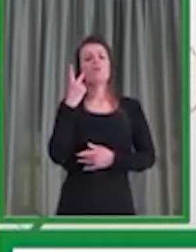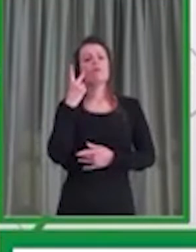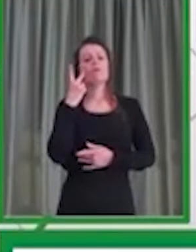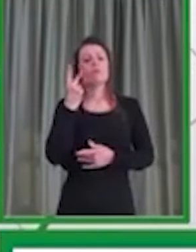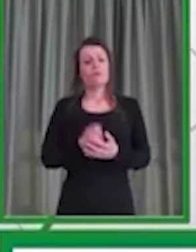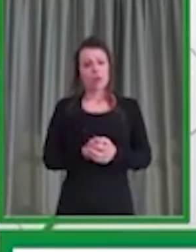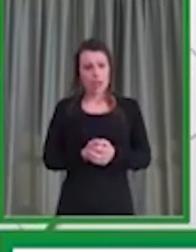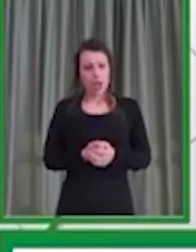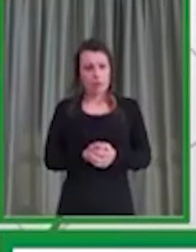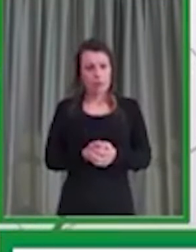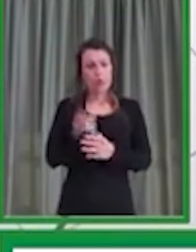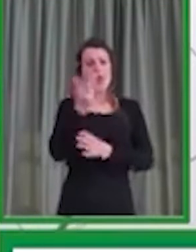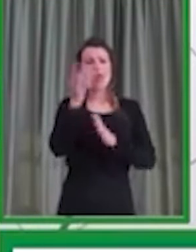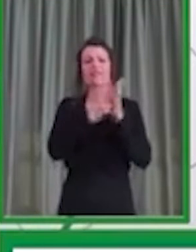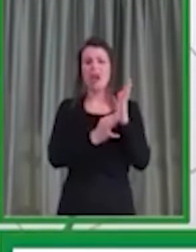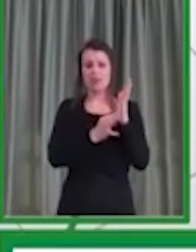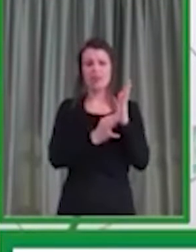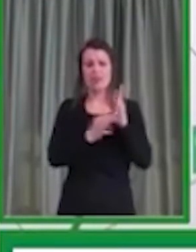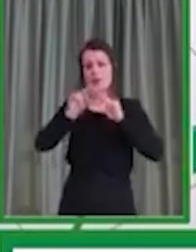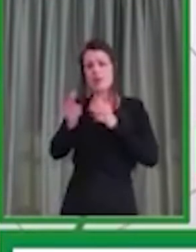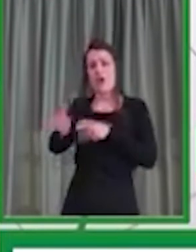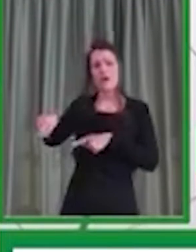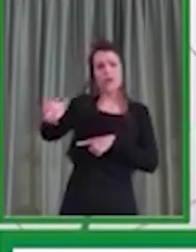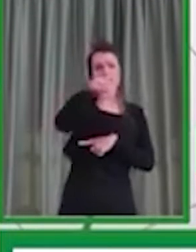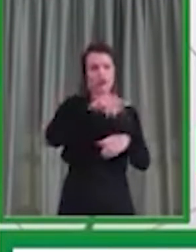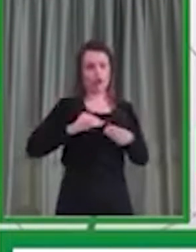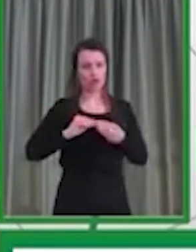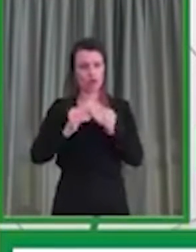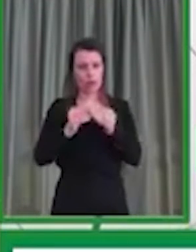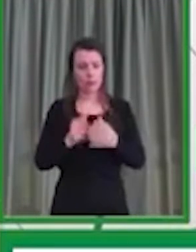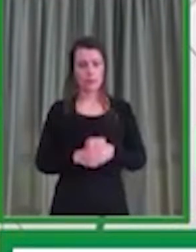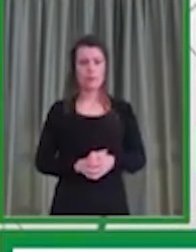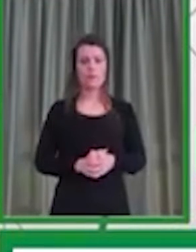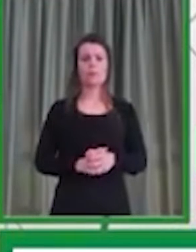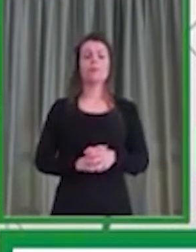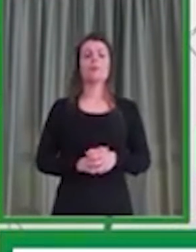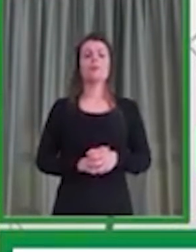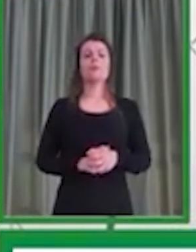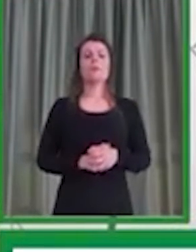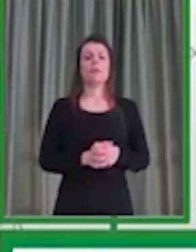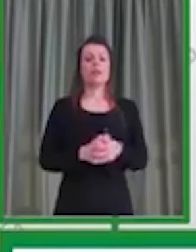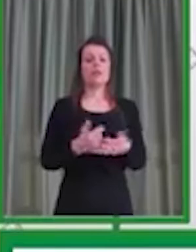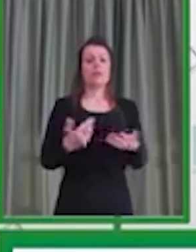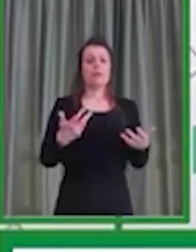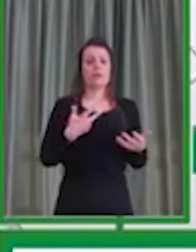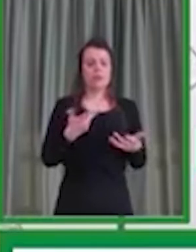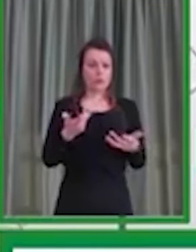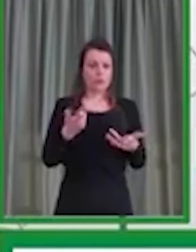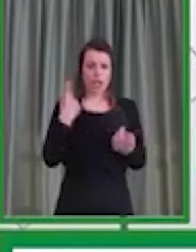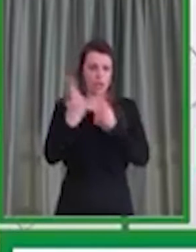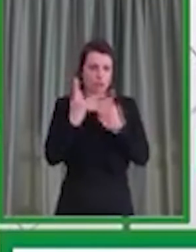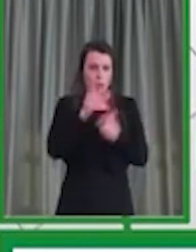i dati suddivisi per province. Abbiamo sempre ovviamente sui casi positivi,